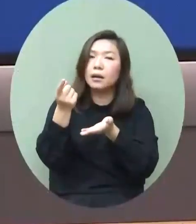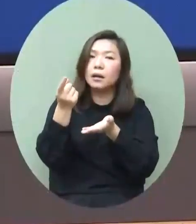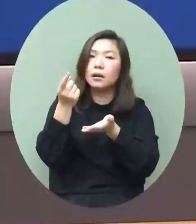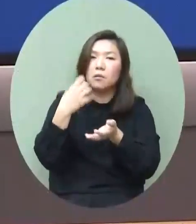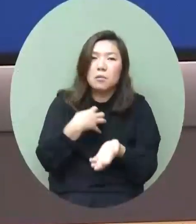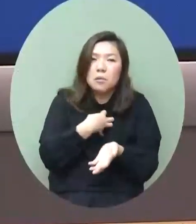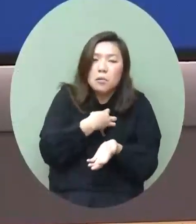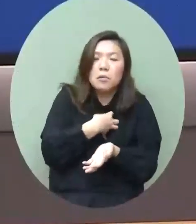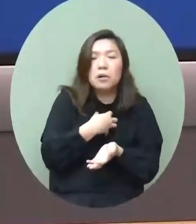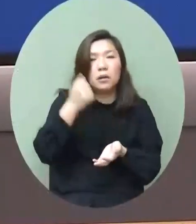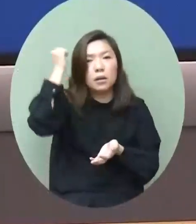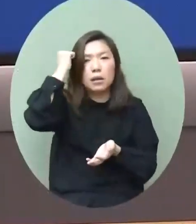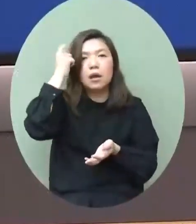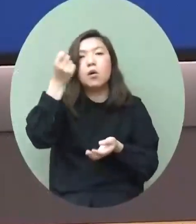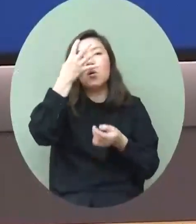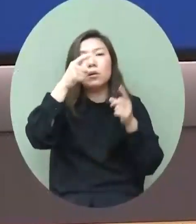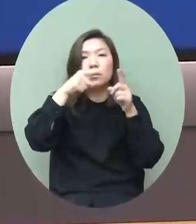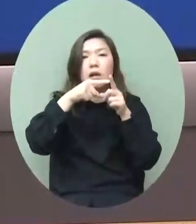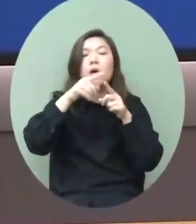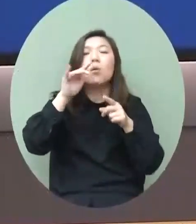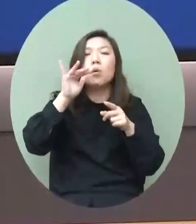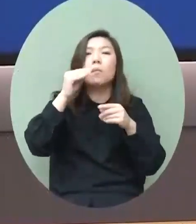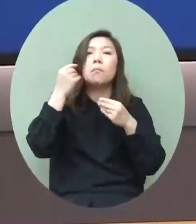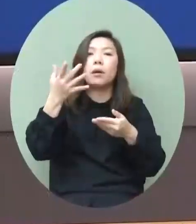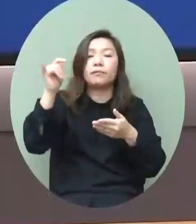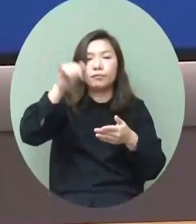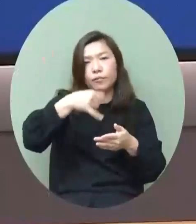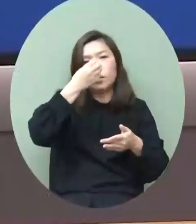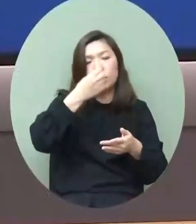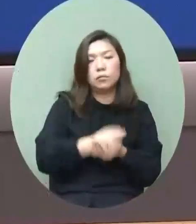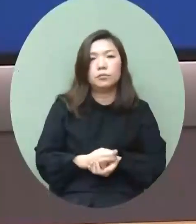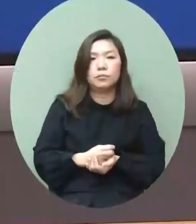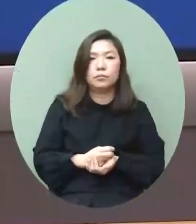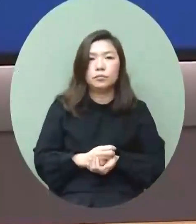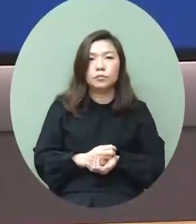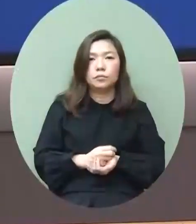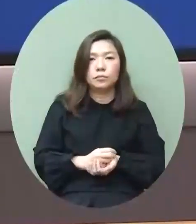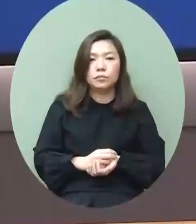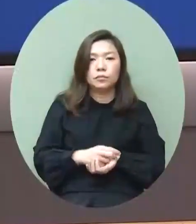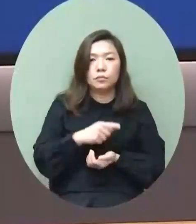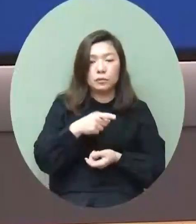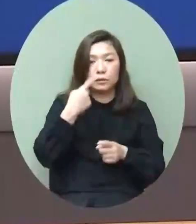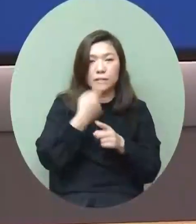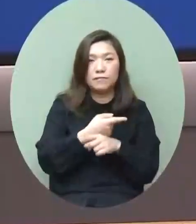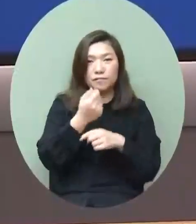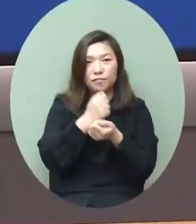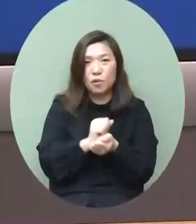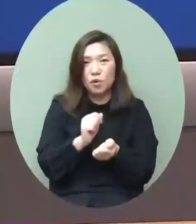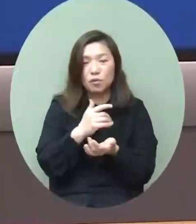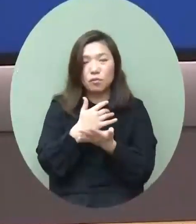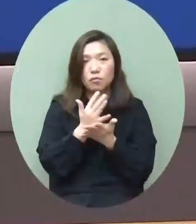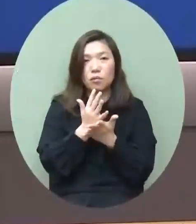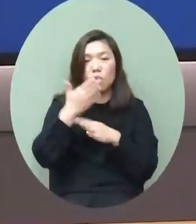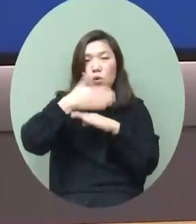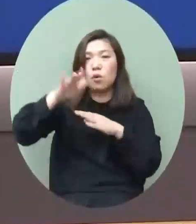焦慮困難的香港居民可以飛回來這並不是放寬任何